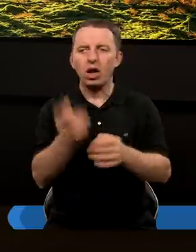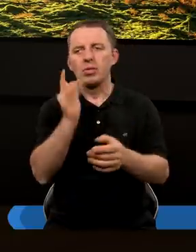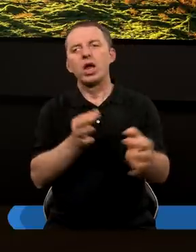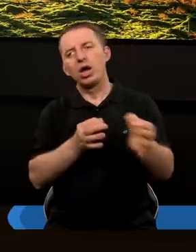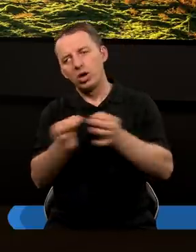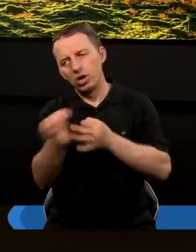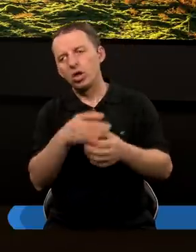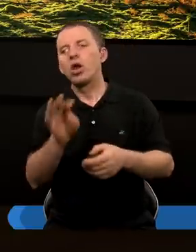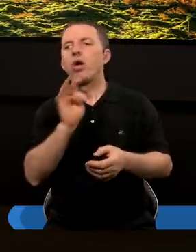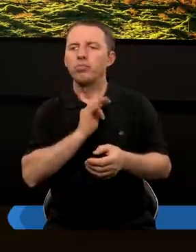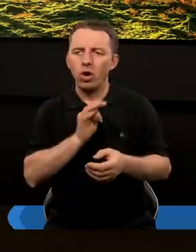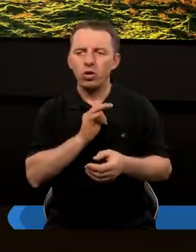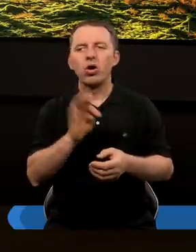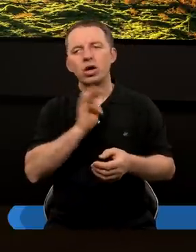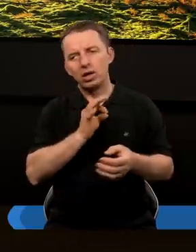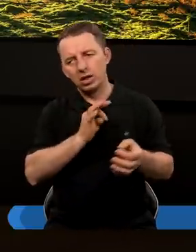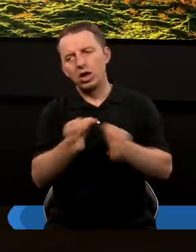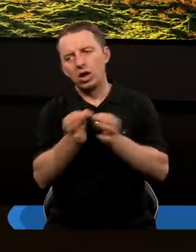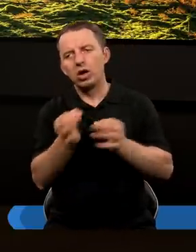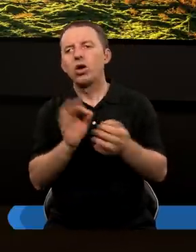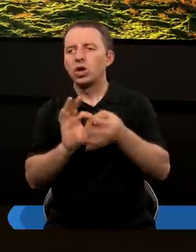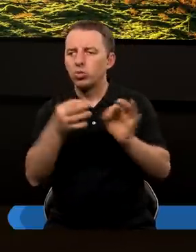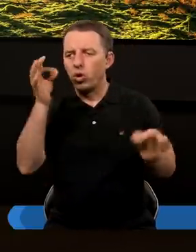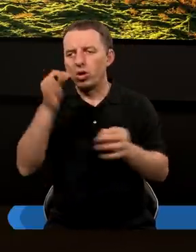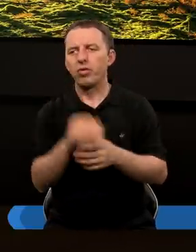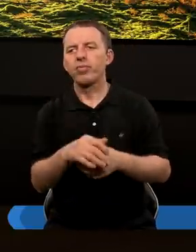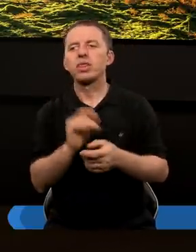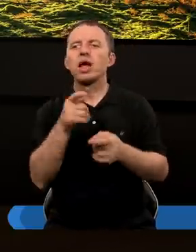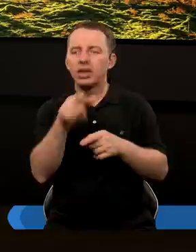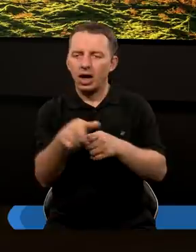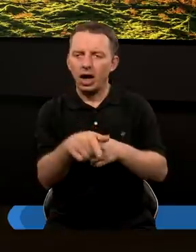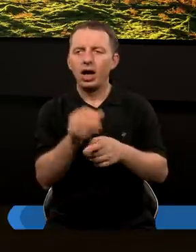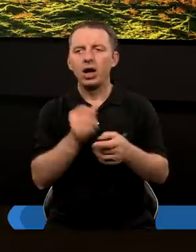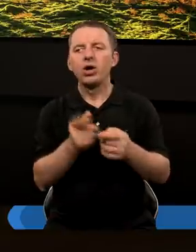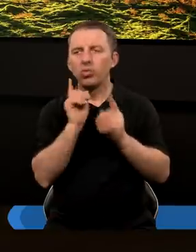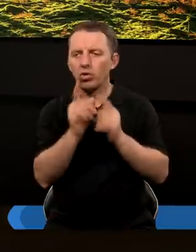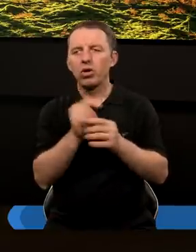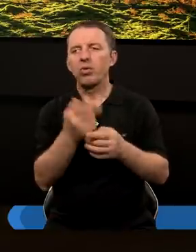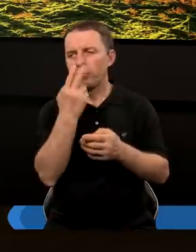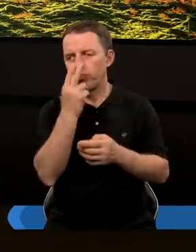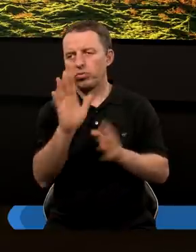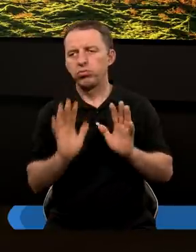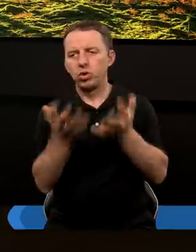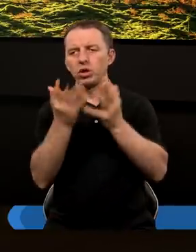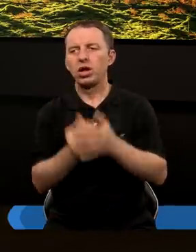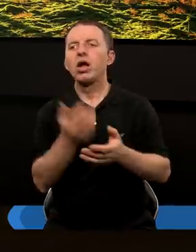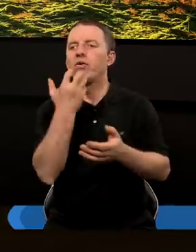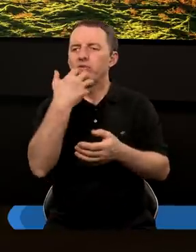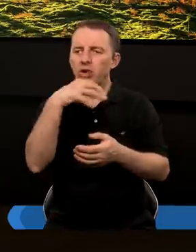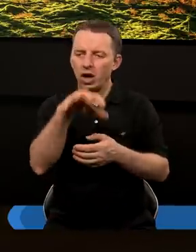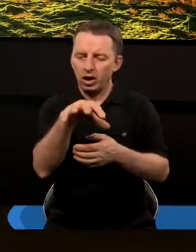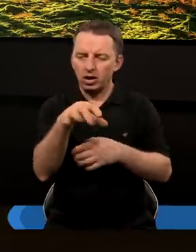historią moją, historią złotą, prawda? Jest więc jakiś taki przejaw buntu, mimo tej